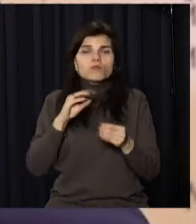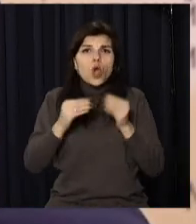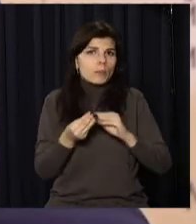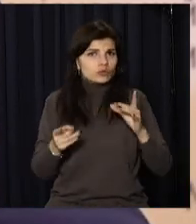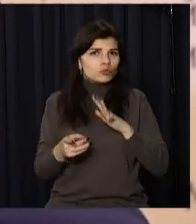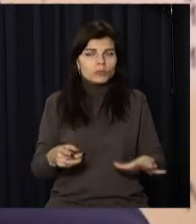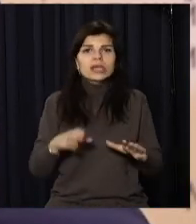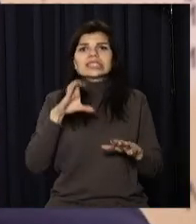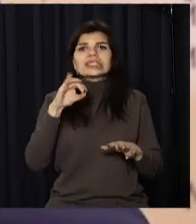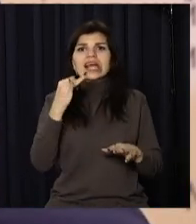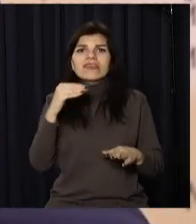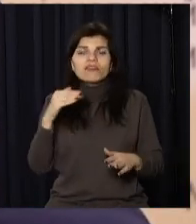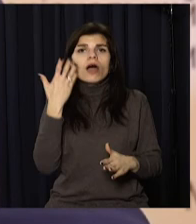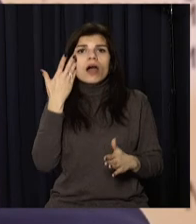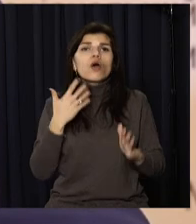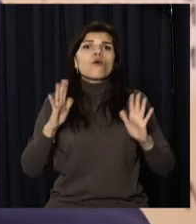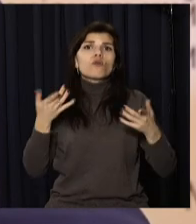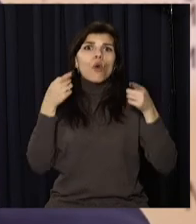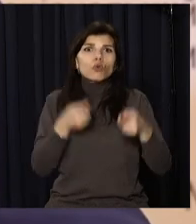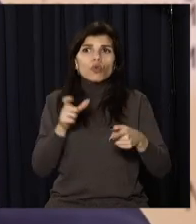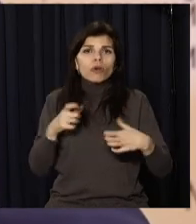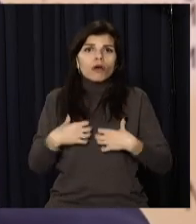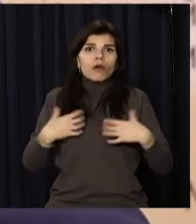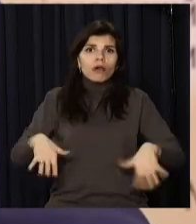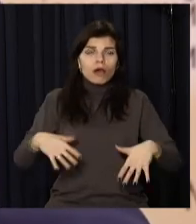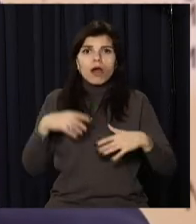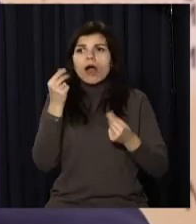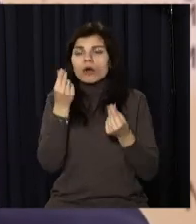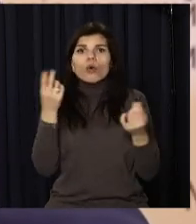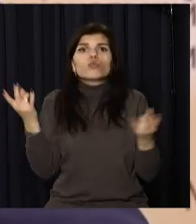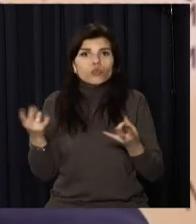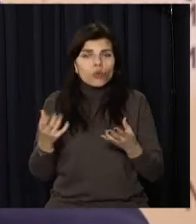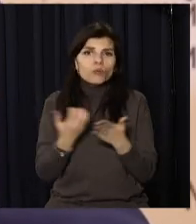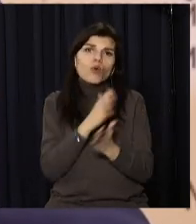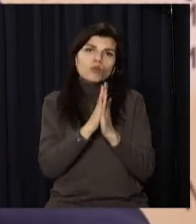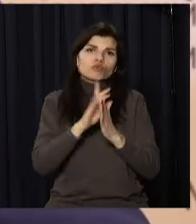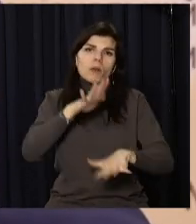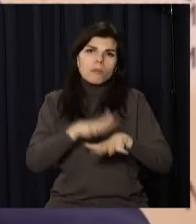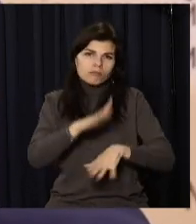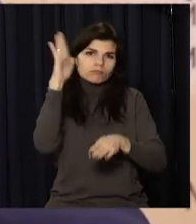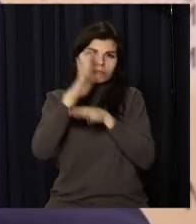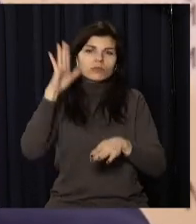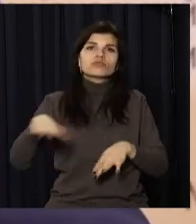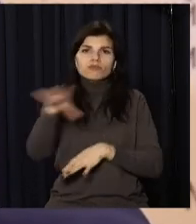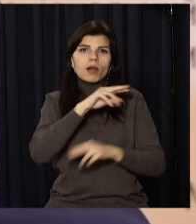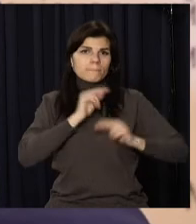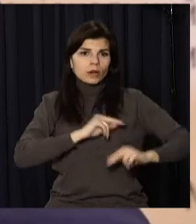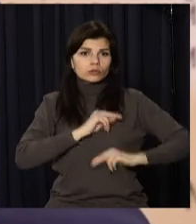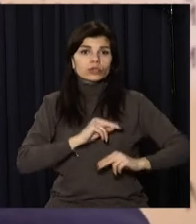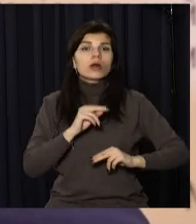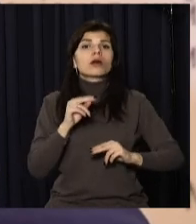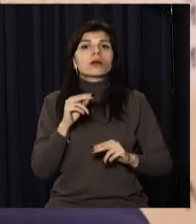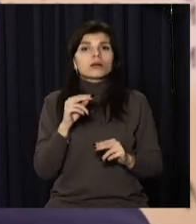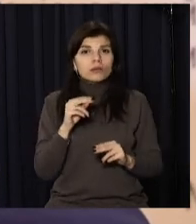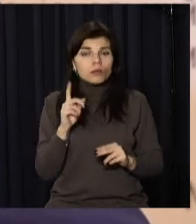за винятком випадків, коли це несе загрозу життю та безпеці клієнтів та працівників. Ці заходи тимчасові, але